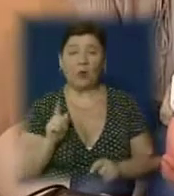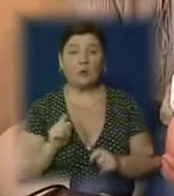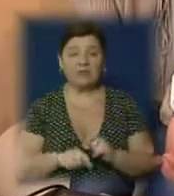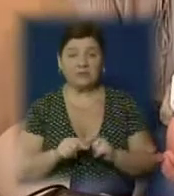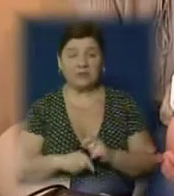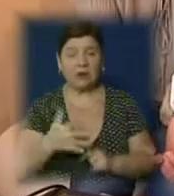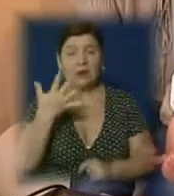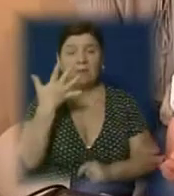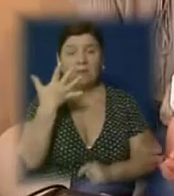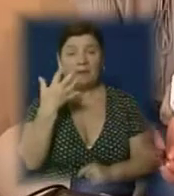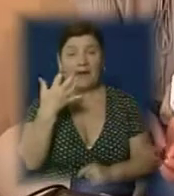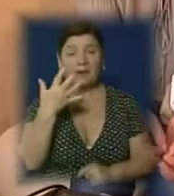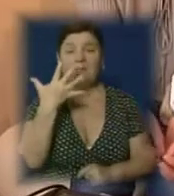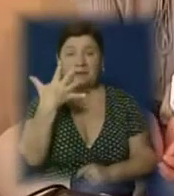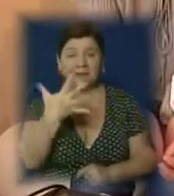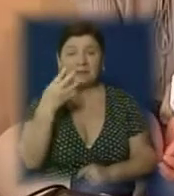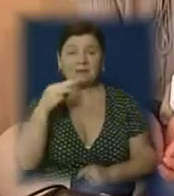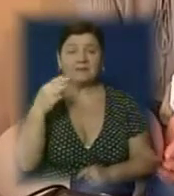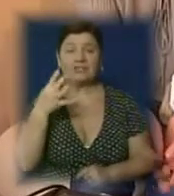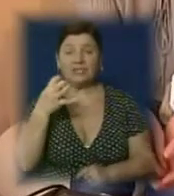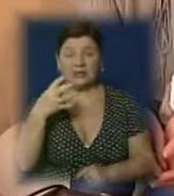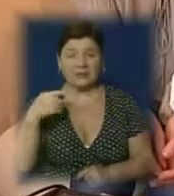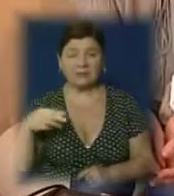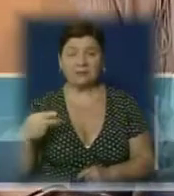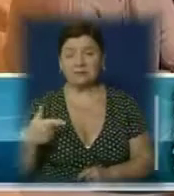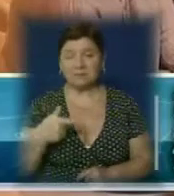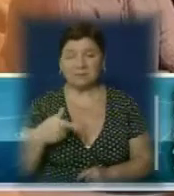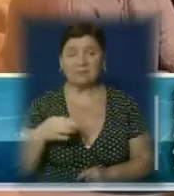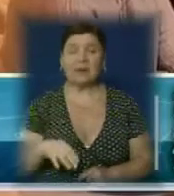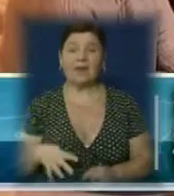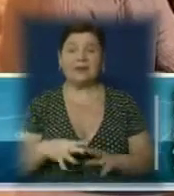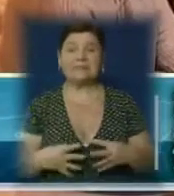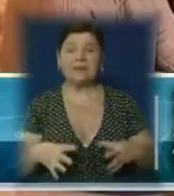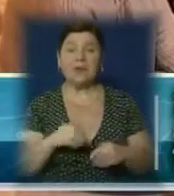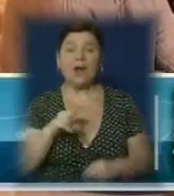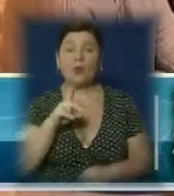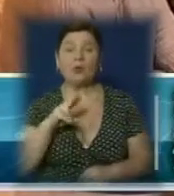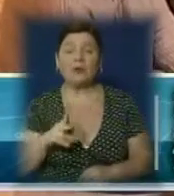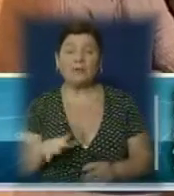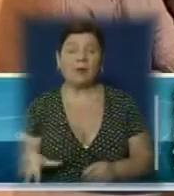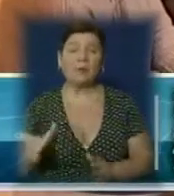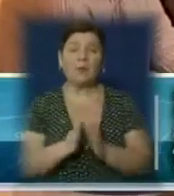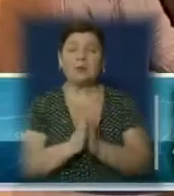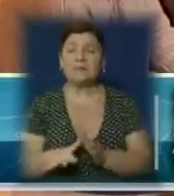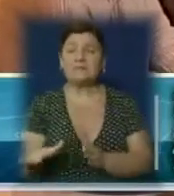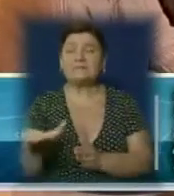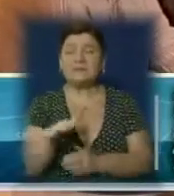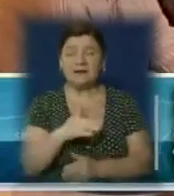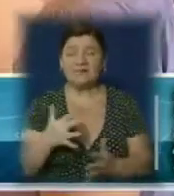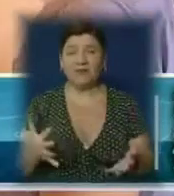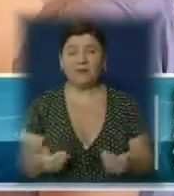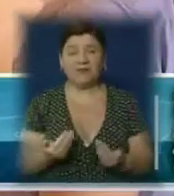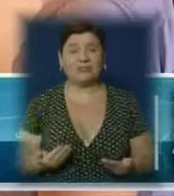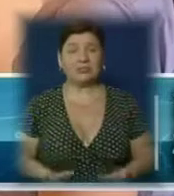коштує 5400, плюс кожний діаліз – 145 доларів. Сім'я Кулікових просить усіх небайдужих допомогти врятувати